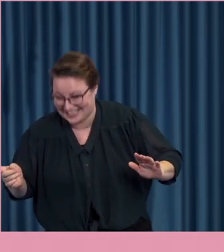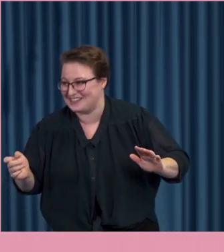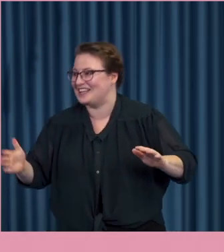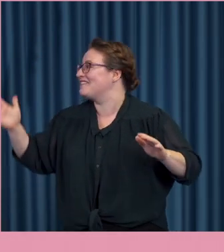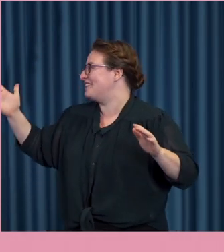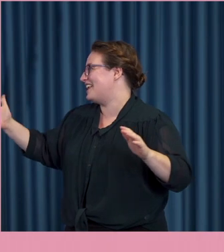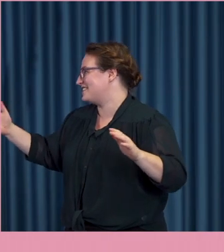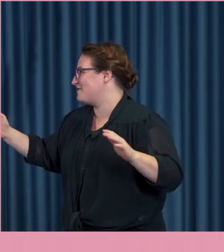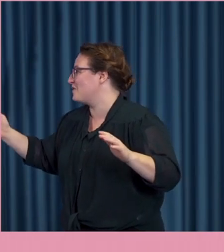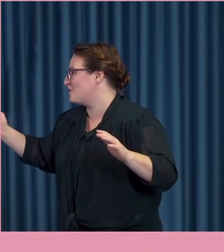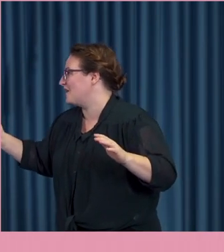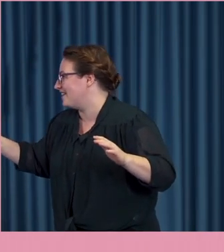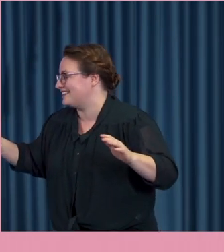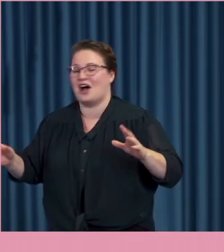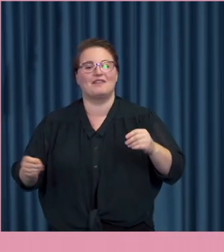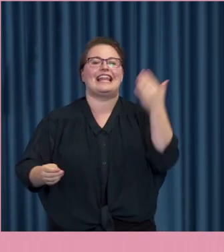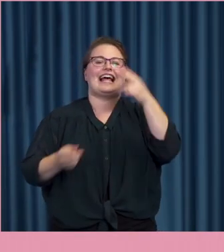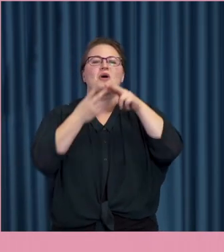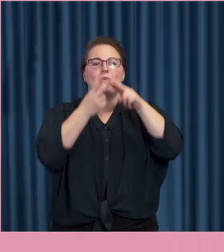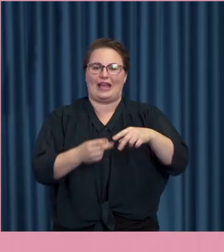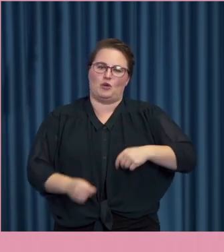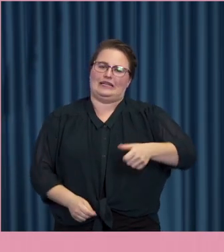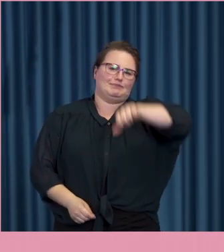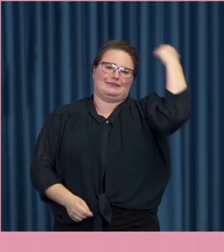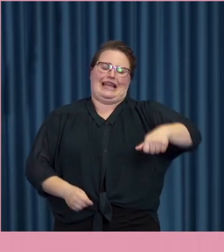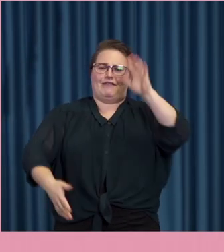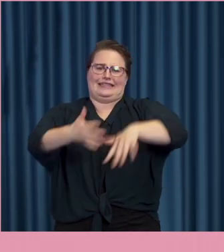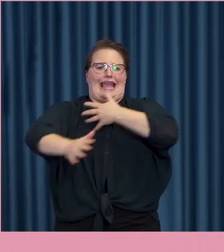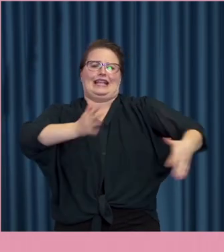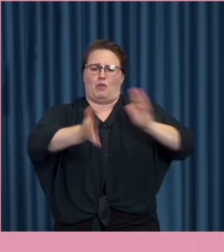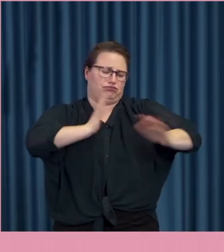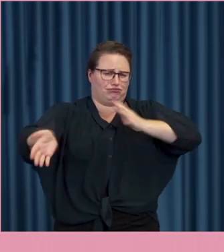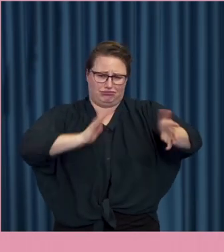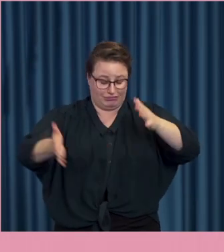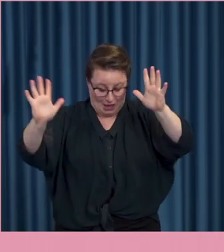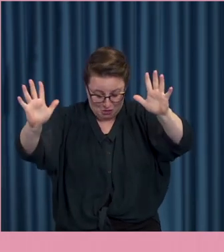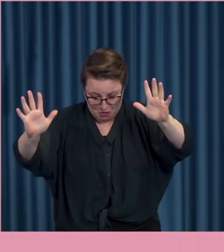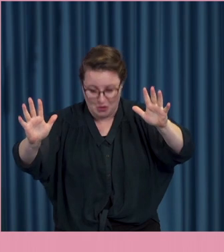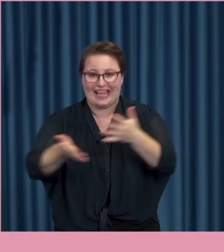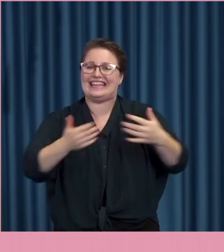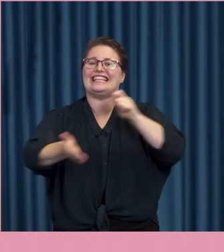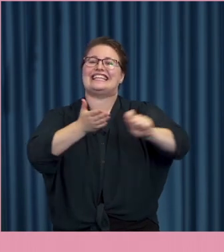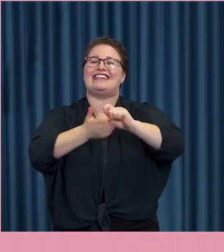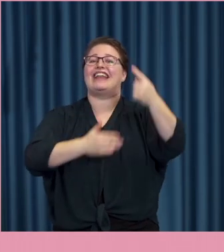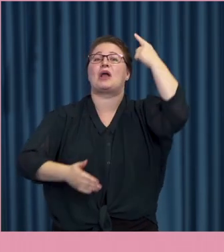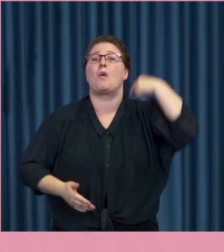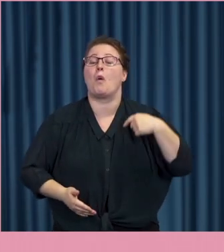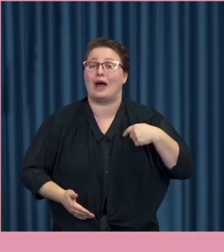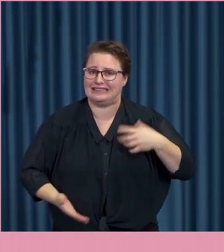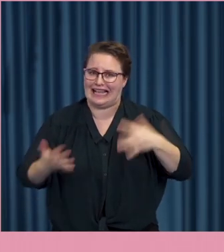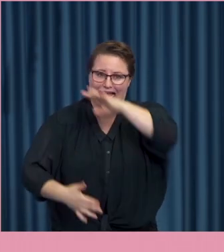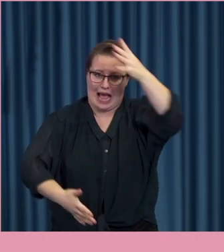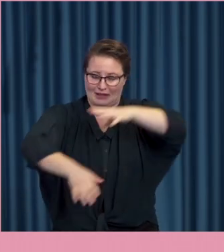Jag läser den igen. Det här är jävligt krångligt att teckentolka också. Den är inte skriven igår om man säger så.